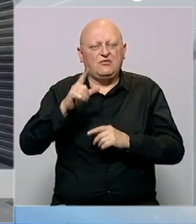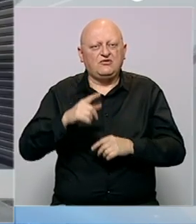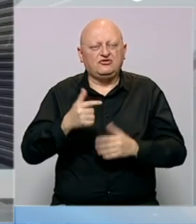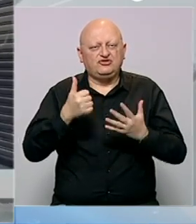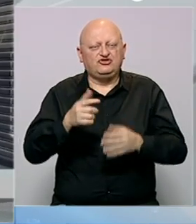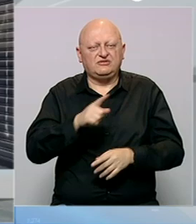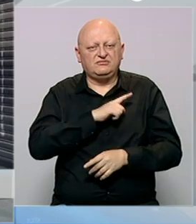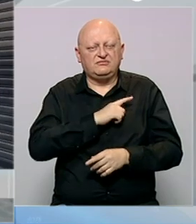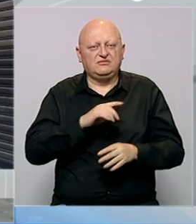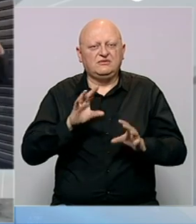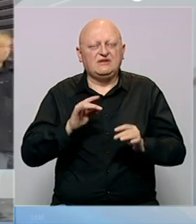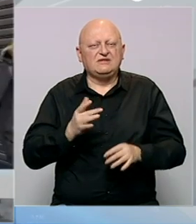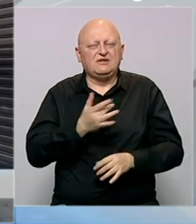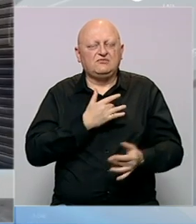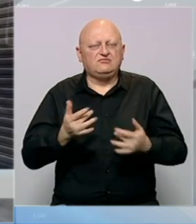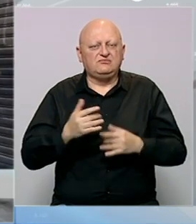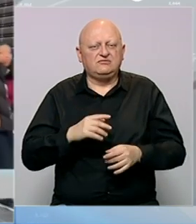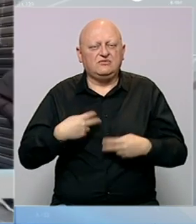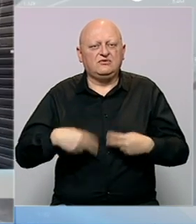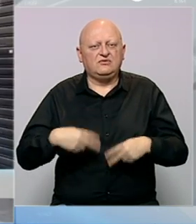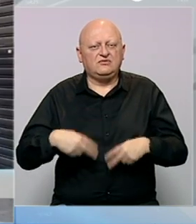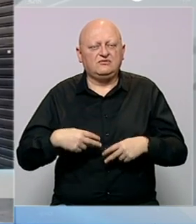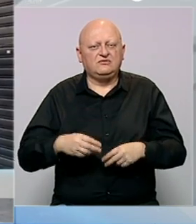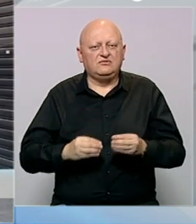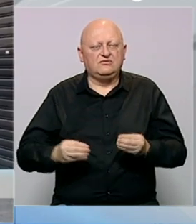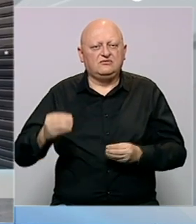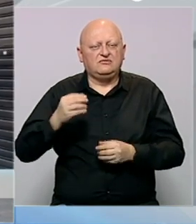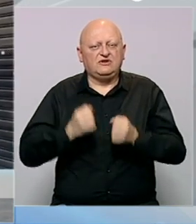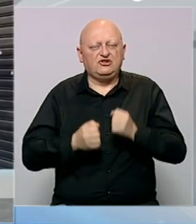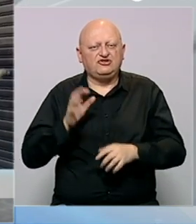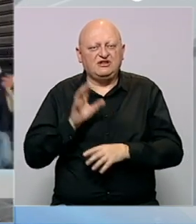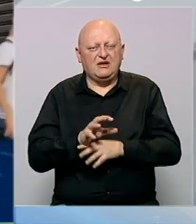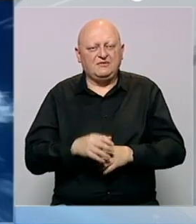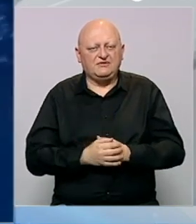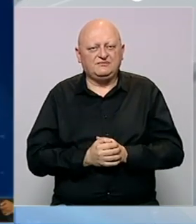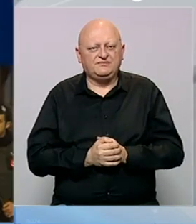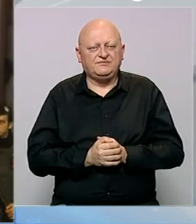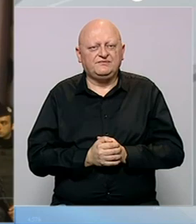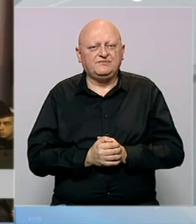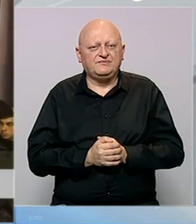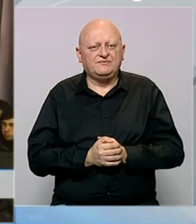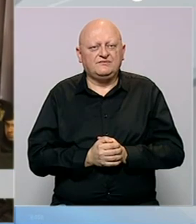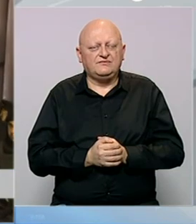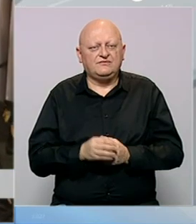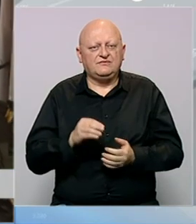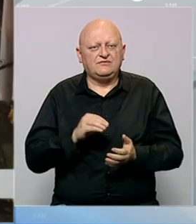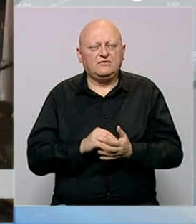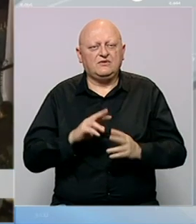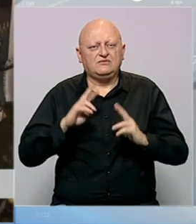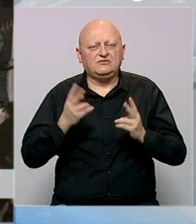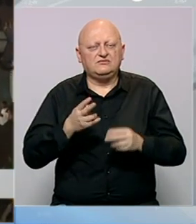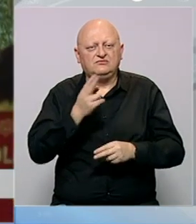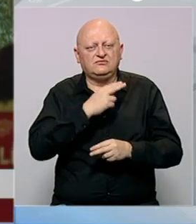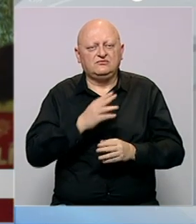šestro poginulih na desetine povrijeđenih, istražuje si jeli riječ o terorističkom napadju. Brojni svjetski